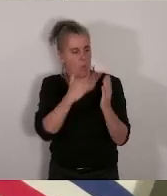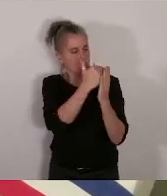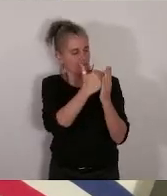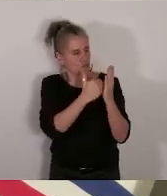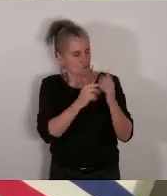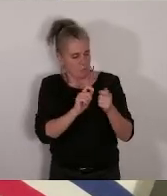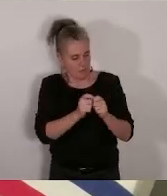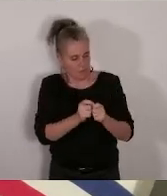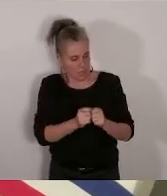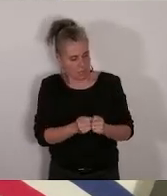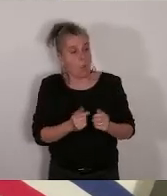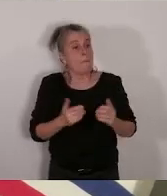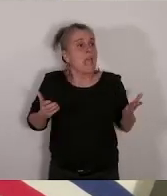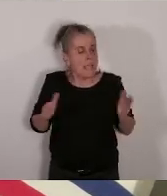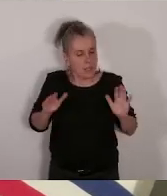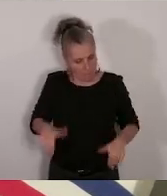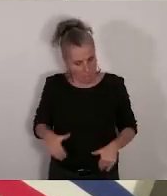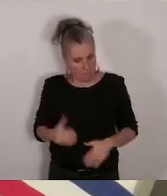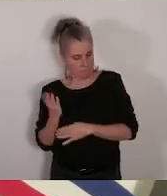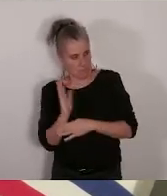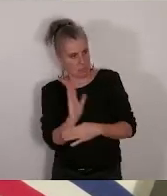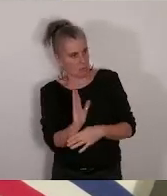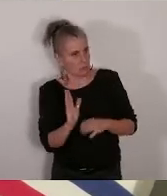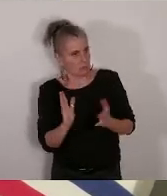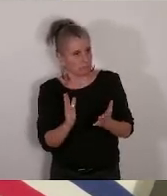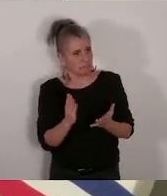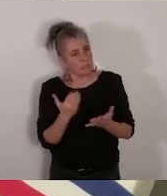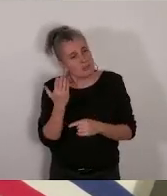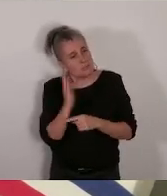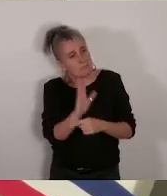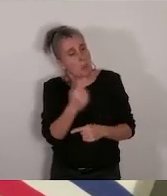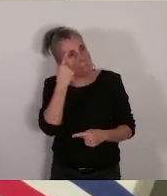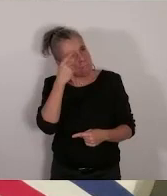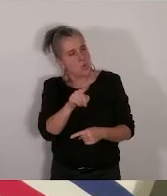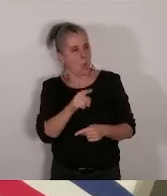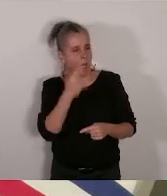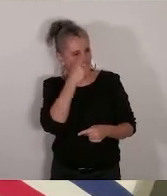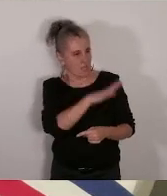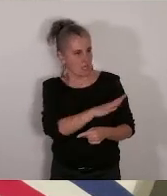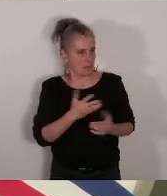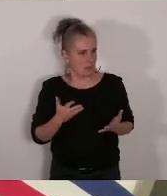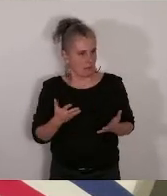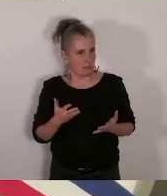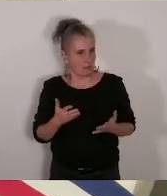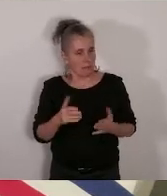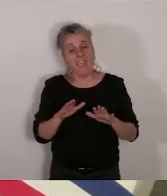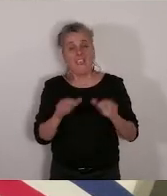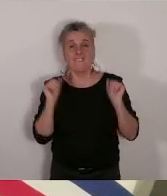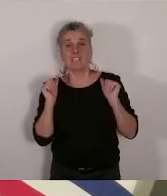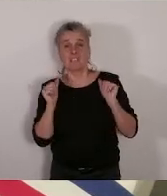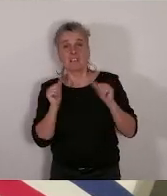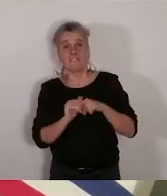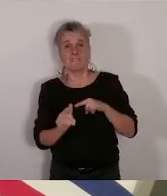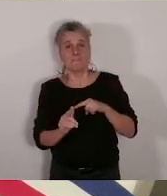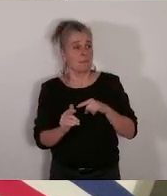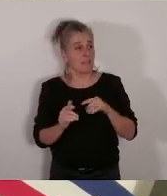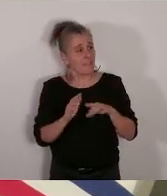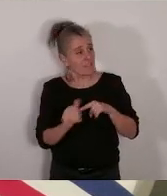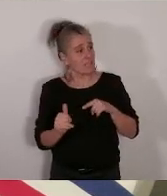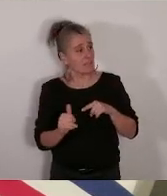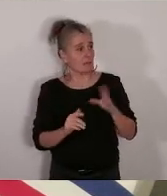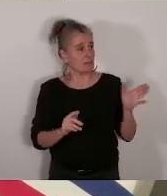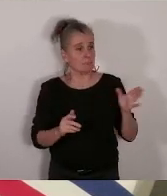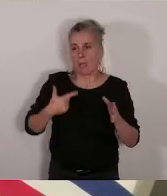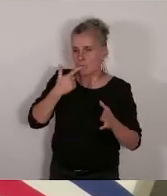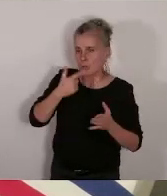je veux le soumets quand même pour avis je préfère soumettre pour avis qu'éviter de soumettre pour avis de ne pas le faire mais moi je préfère travailler